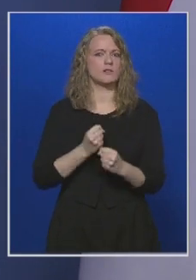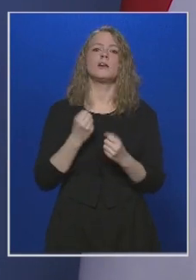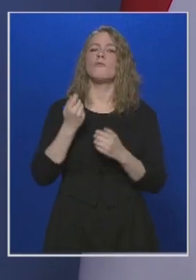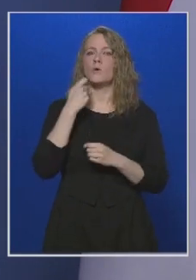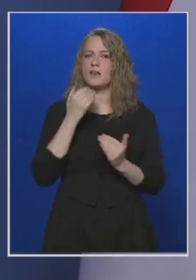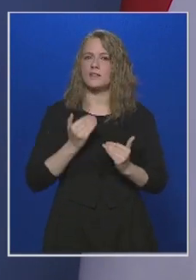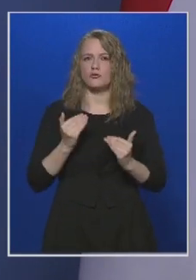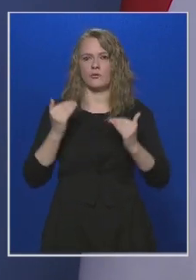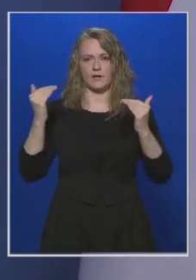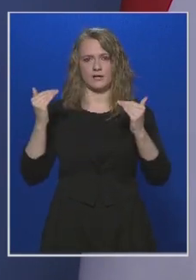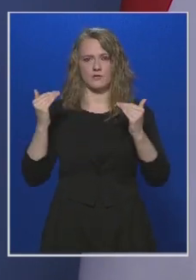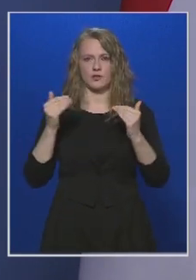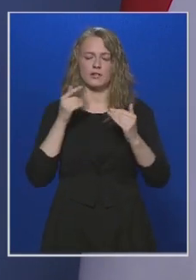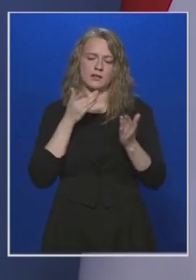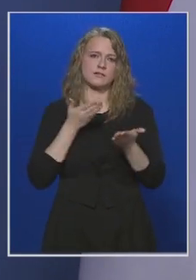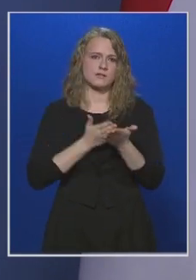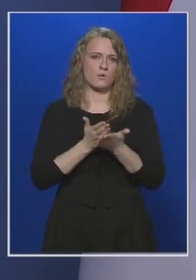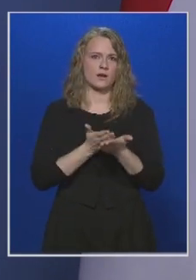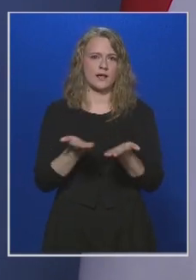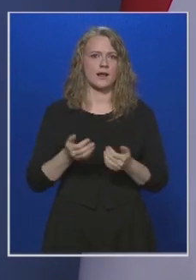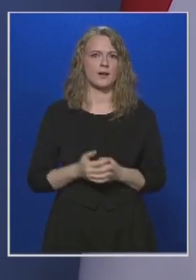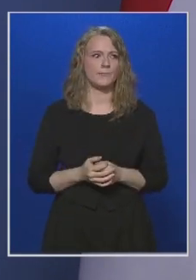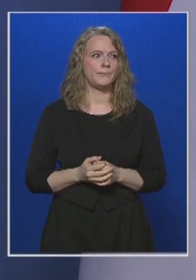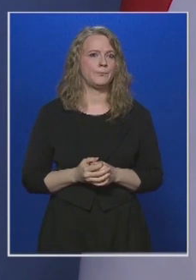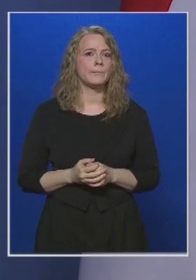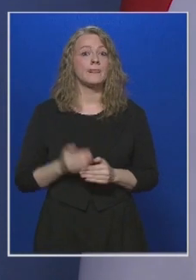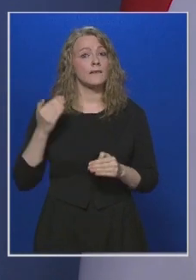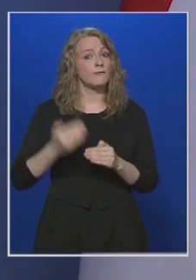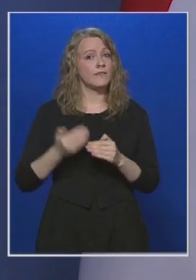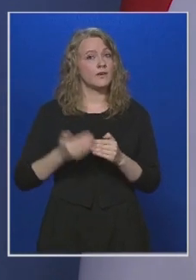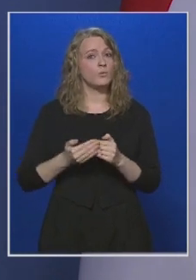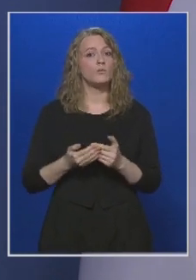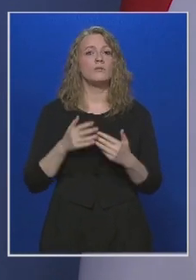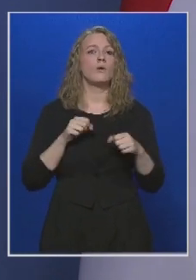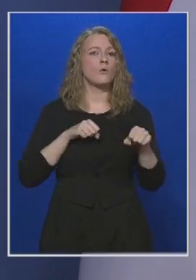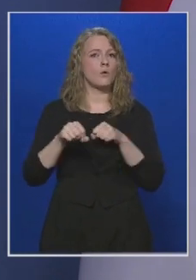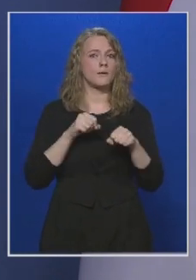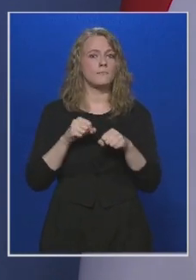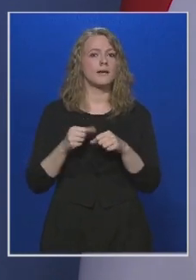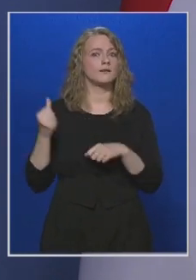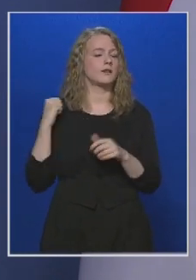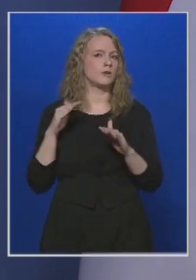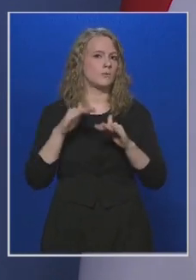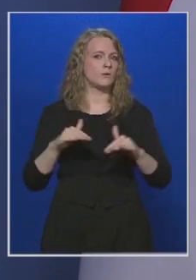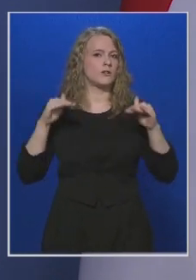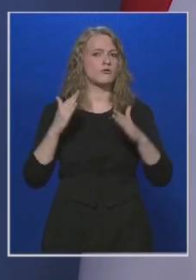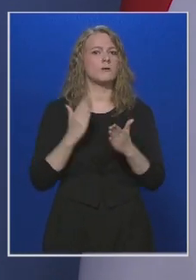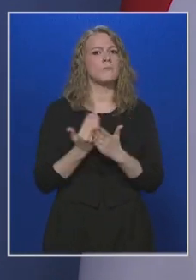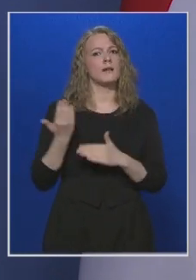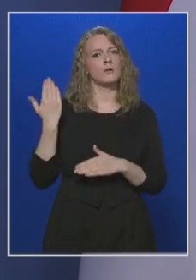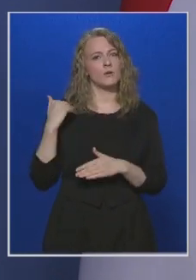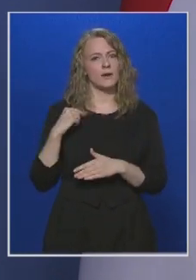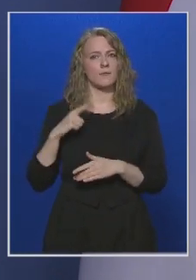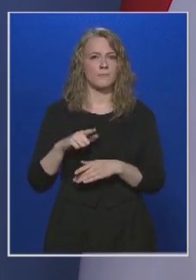fogyasztás növelését fogja szolgálni. Végül a kormány a tegnapi ülésén, korábban már a sajtóban is